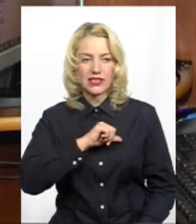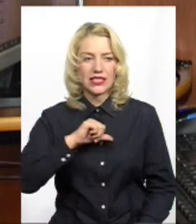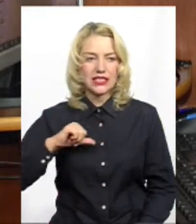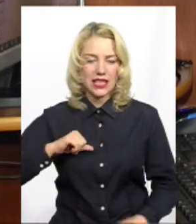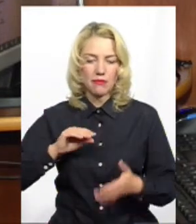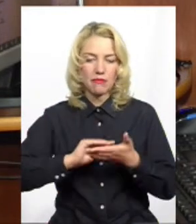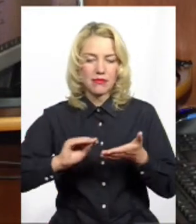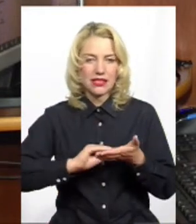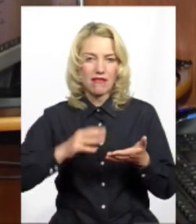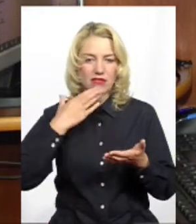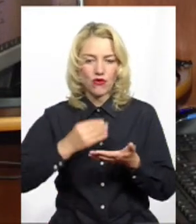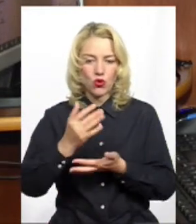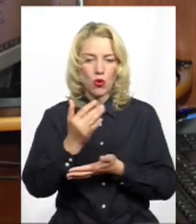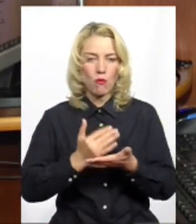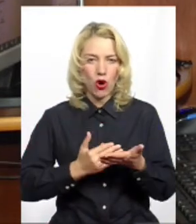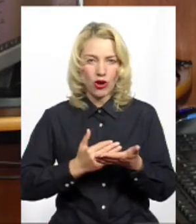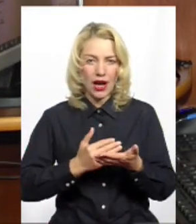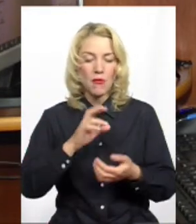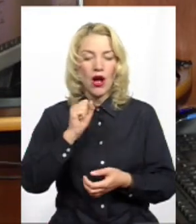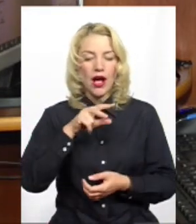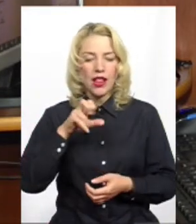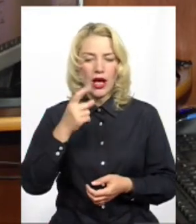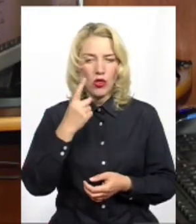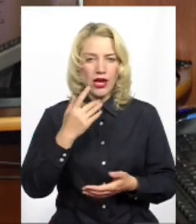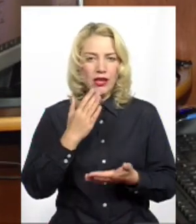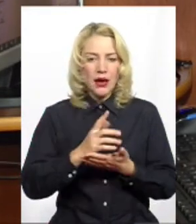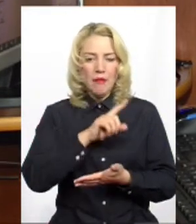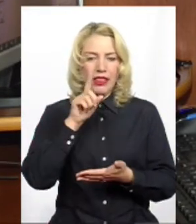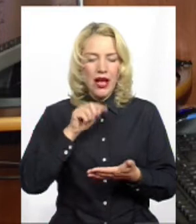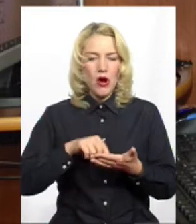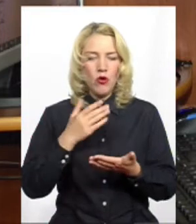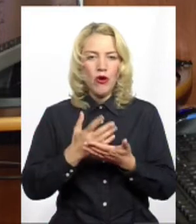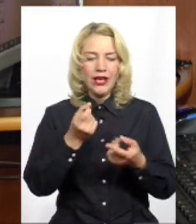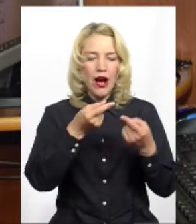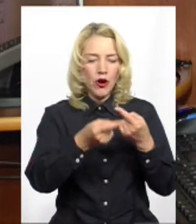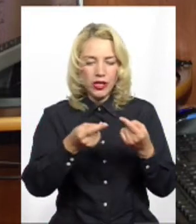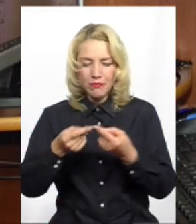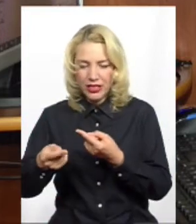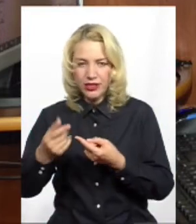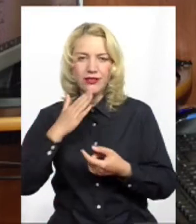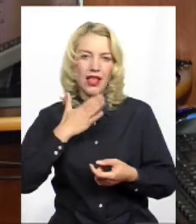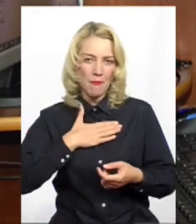свою програму. Єдине питання, у нього є певна розбіжність, на мій погляд,